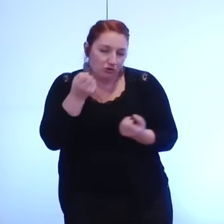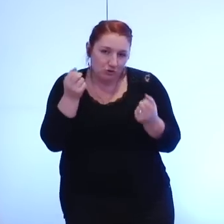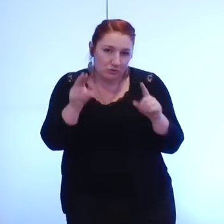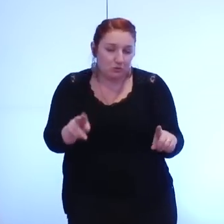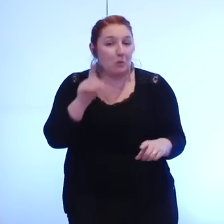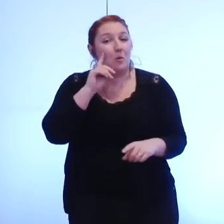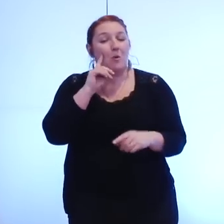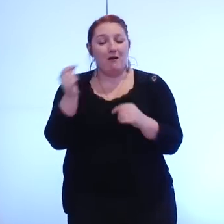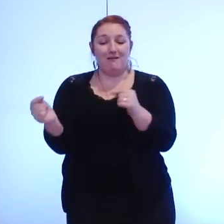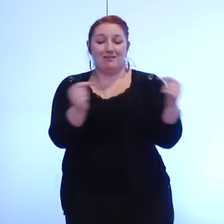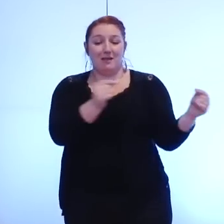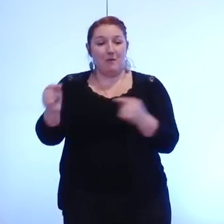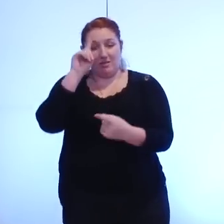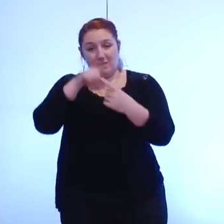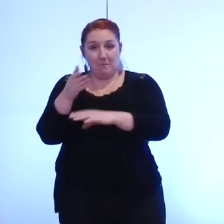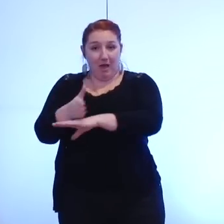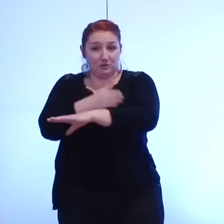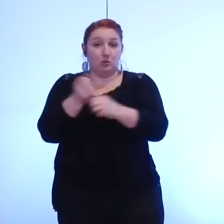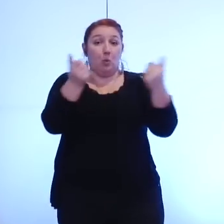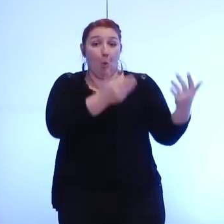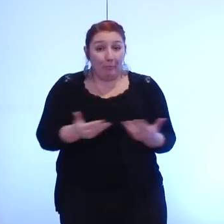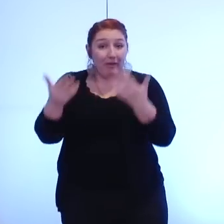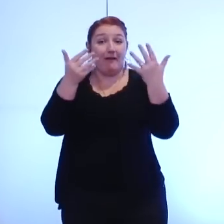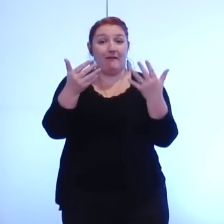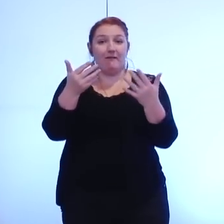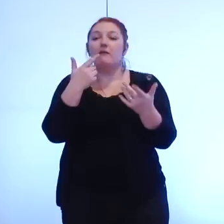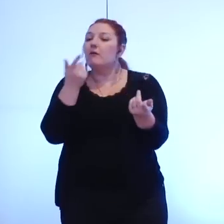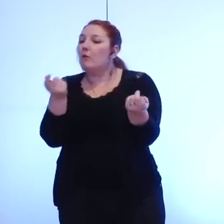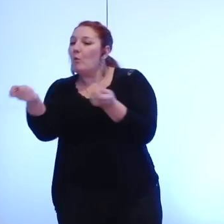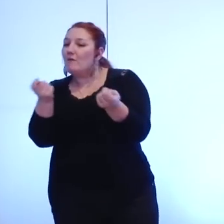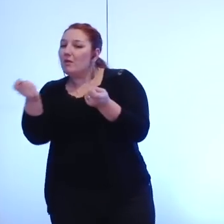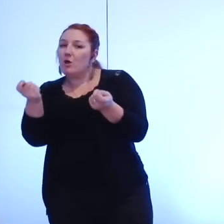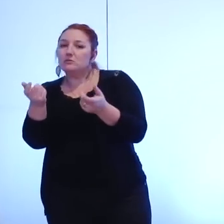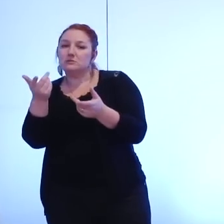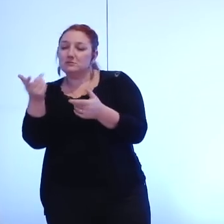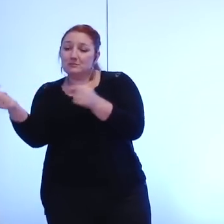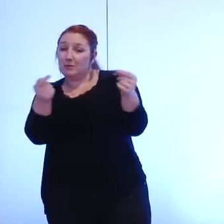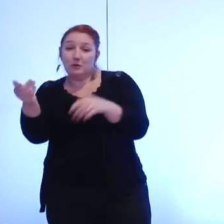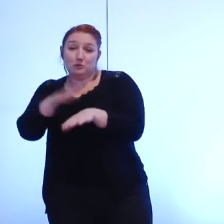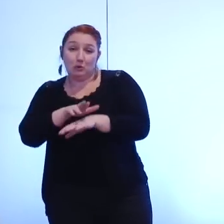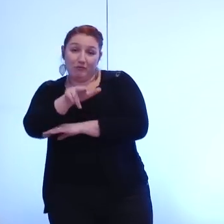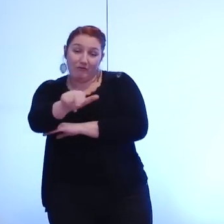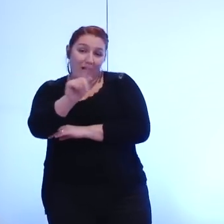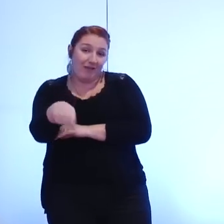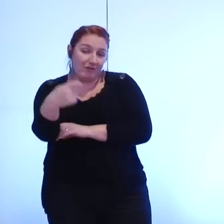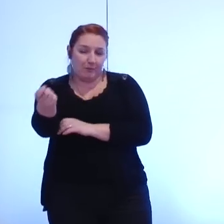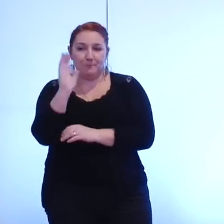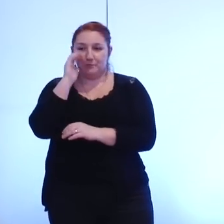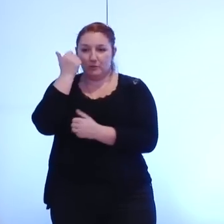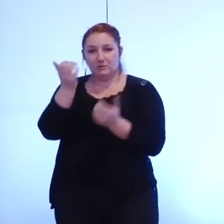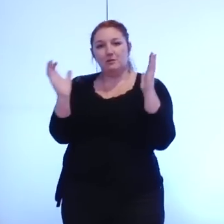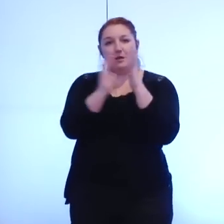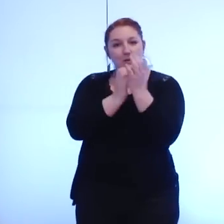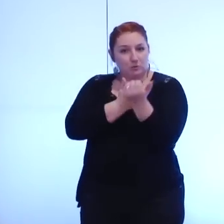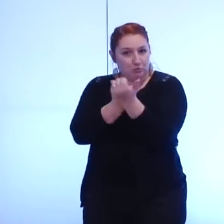ce débat sur le nombre d'actions un débat sur la gouvernance de ces opérateurs évidemment et donc il vous est proposé par cette